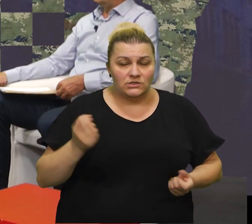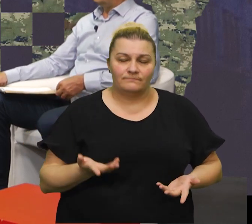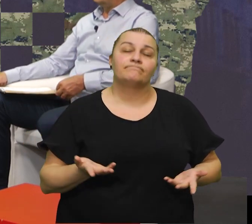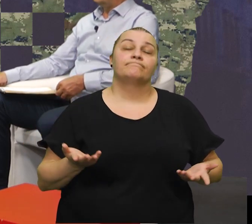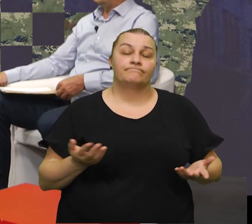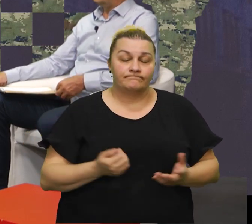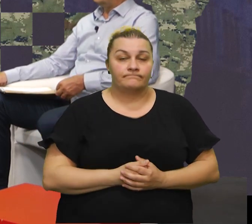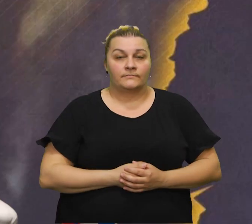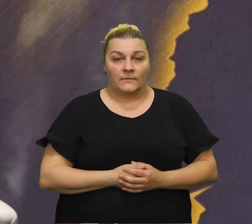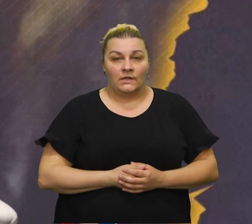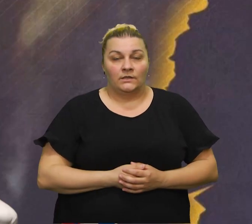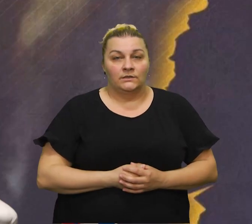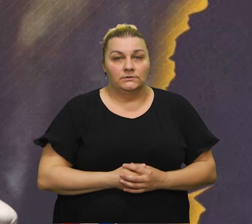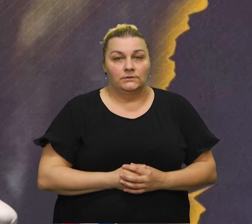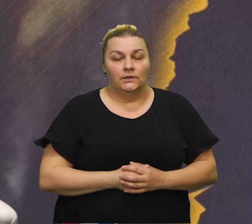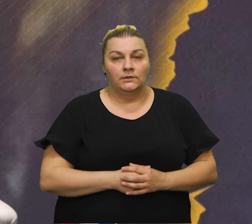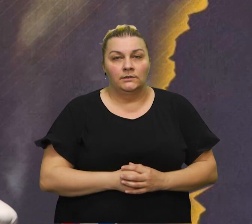Moje vrba znači